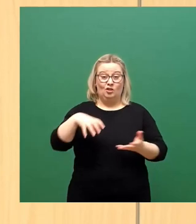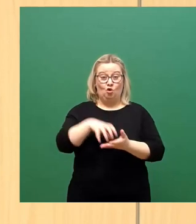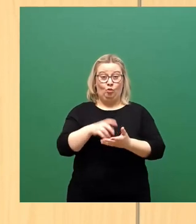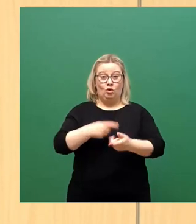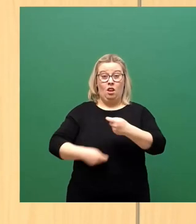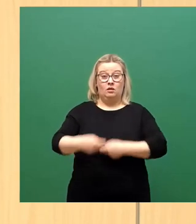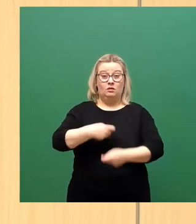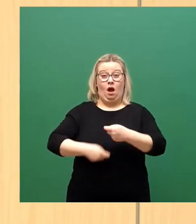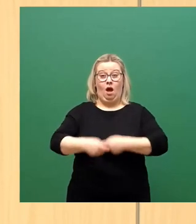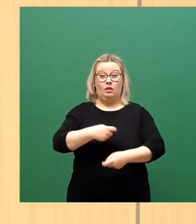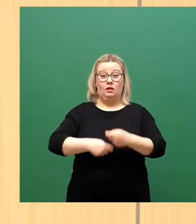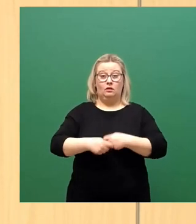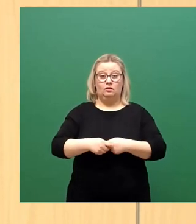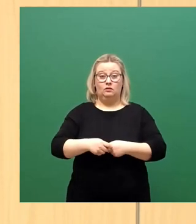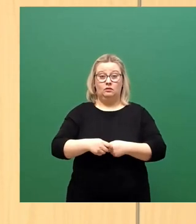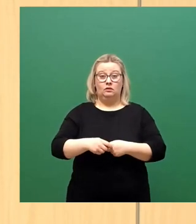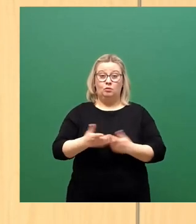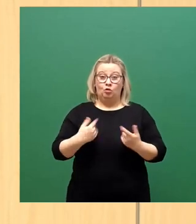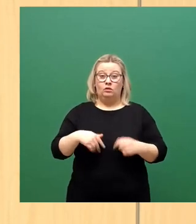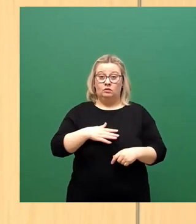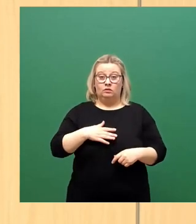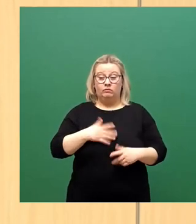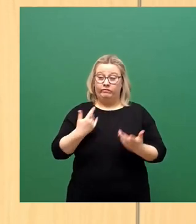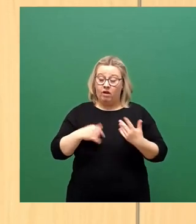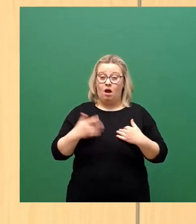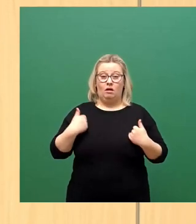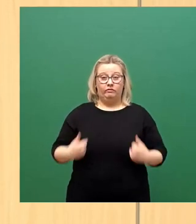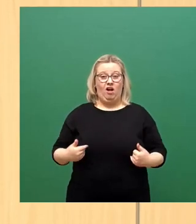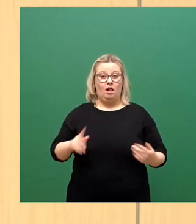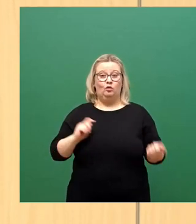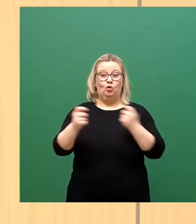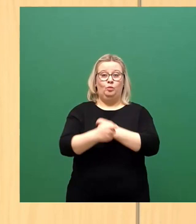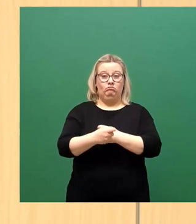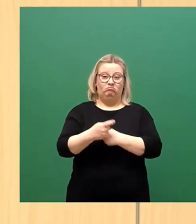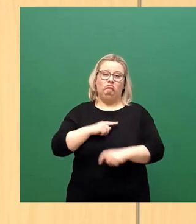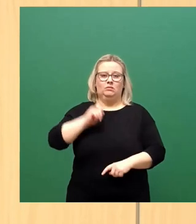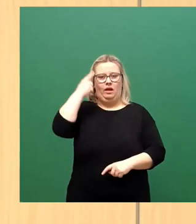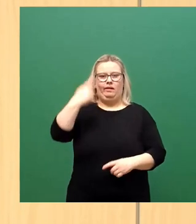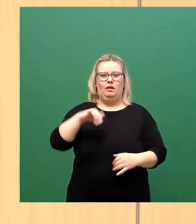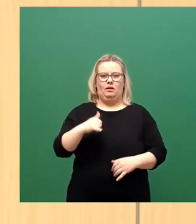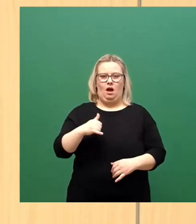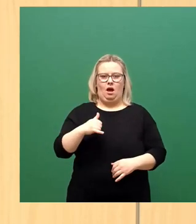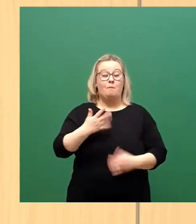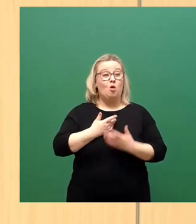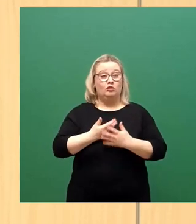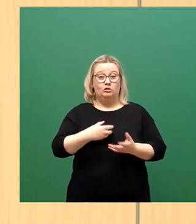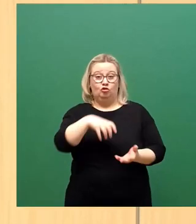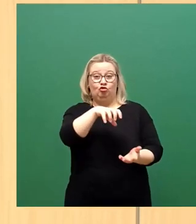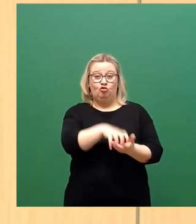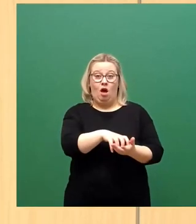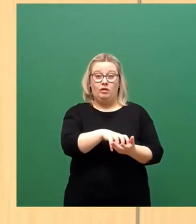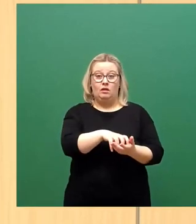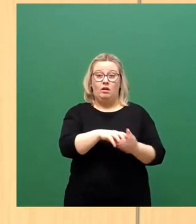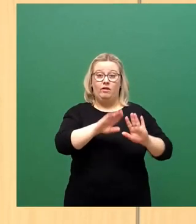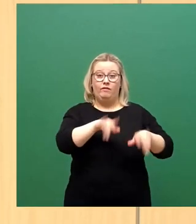das des OBs einen Unterschied in der Pandemie machen? Wir denken ja. Städte, die mit weniger Fällen durch die Pandemie gekommen sind,